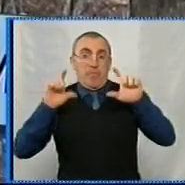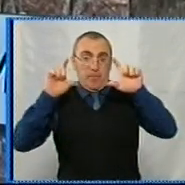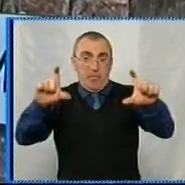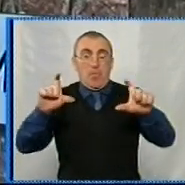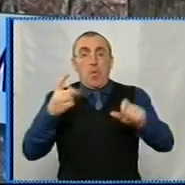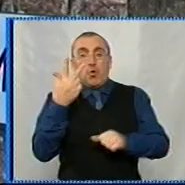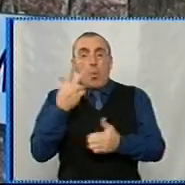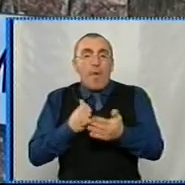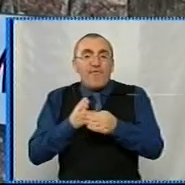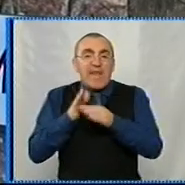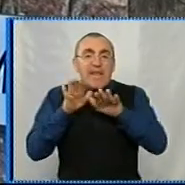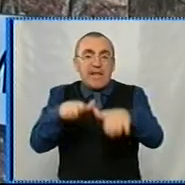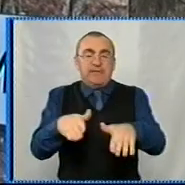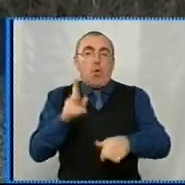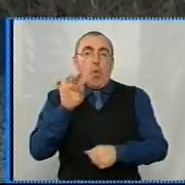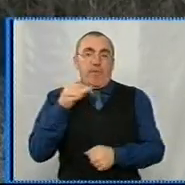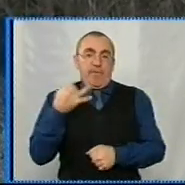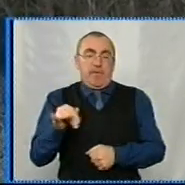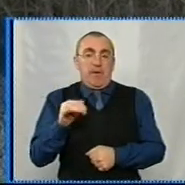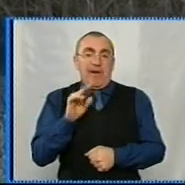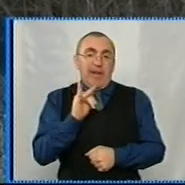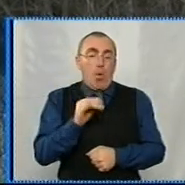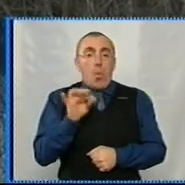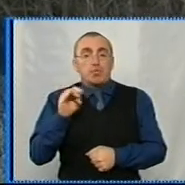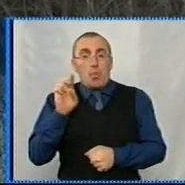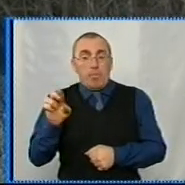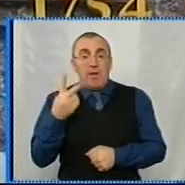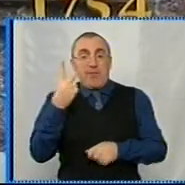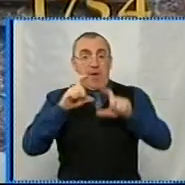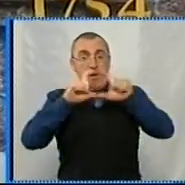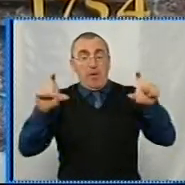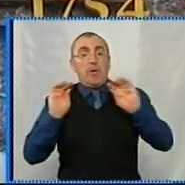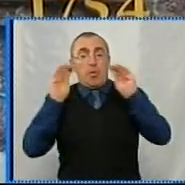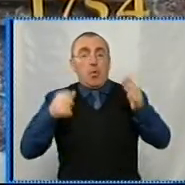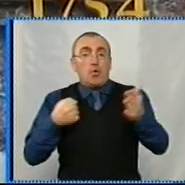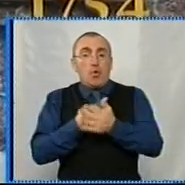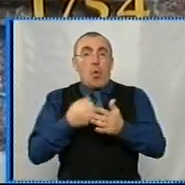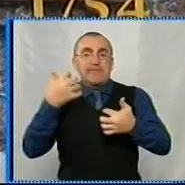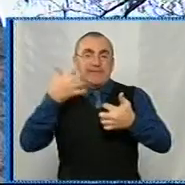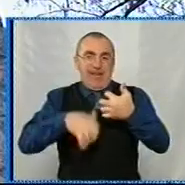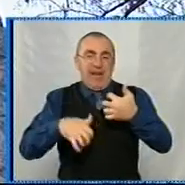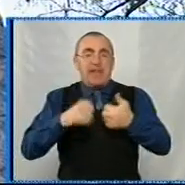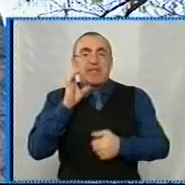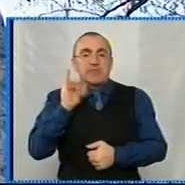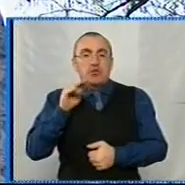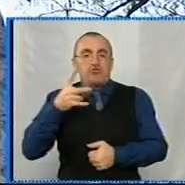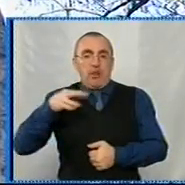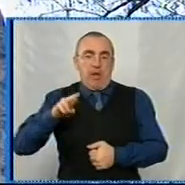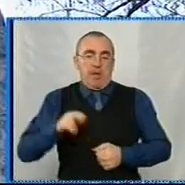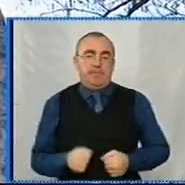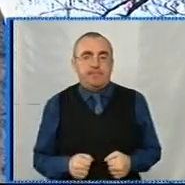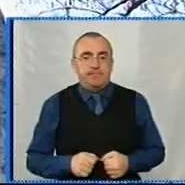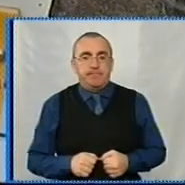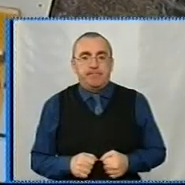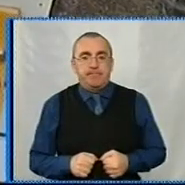на трьох їздах у Кропивницький. За словами Ігоря Козуба, ще дві таблички встановлять до середини січня. Олександр Сметанко, Роман